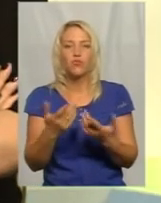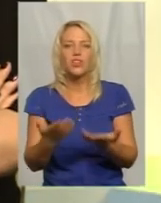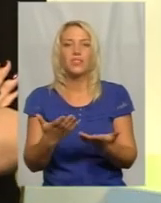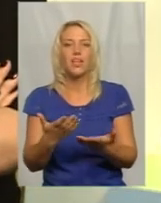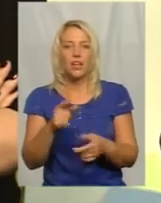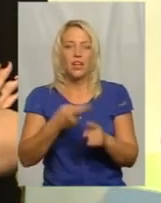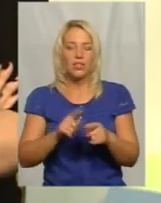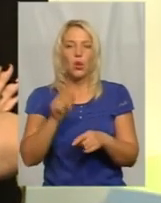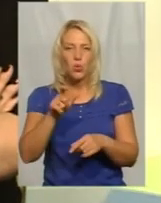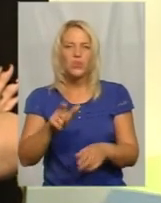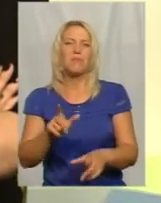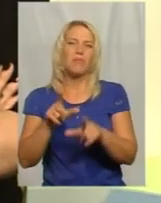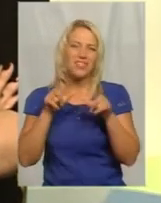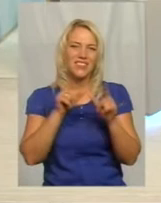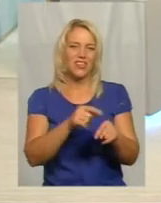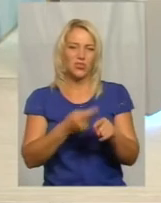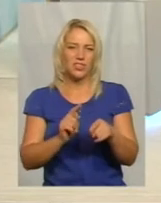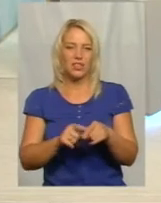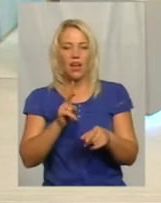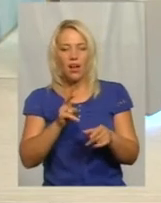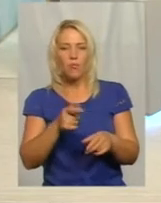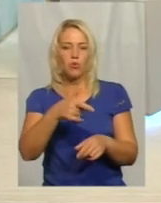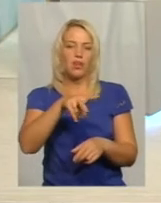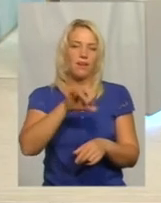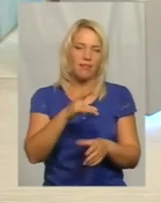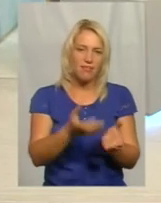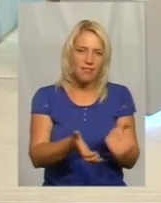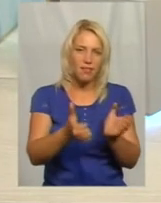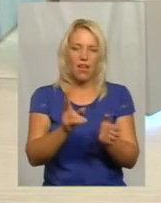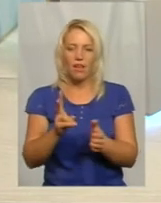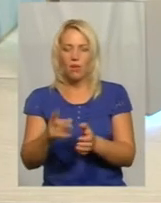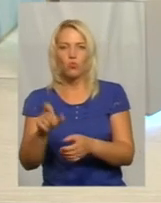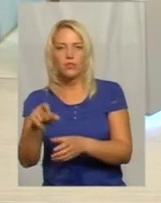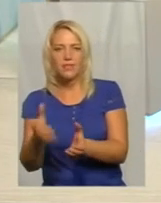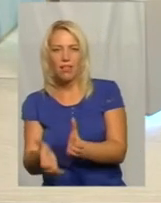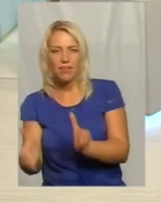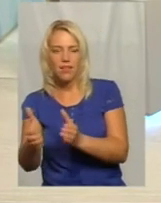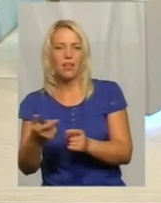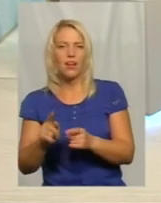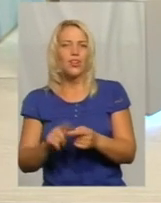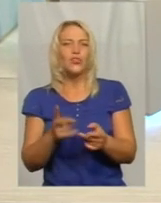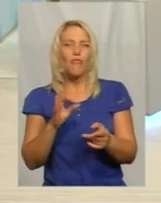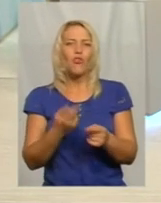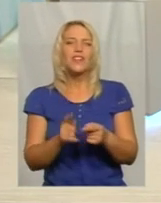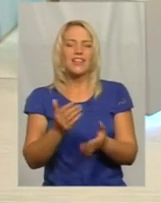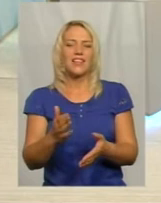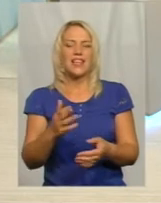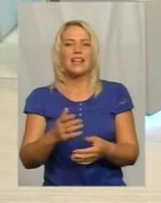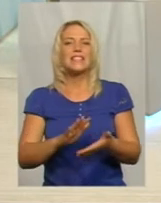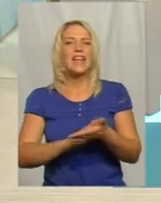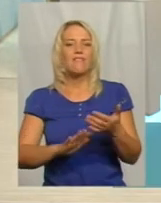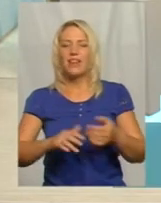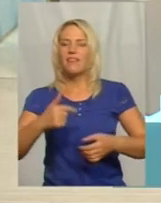поїдуть за цей мискою. Кому-то в глиняну, кому-то в золотую. Ну, вони, це... Понимаєте, заявлення «я вне